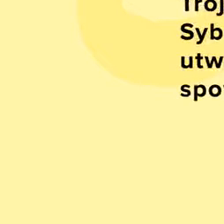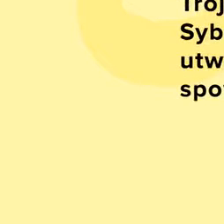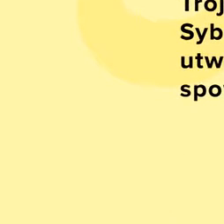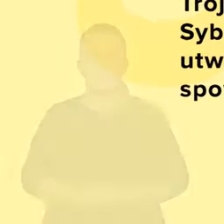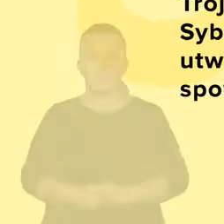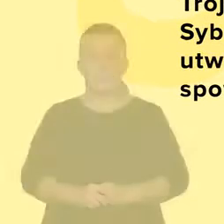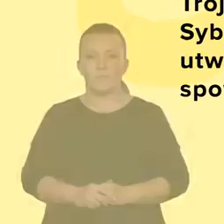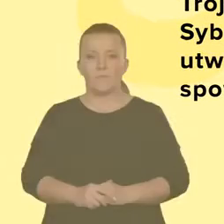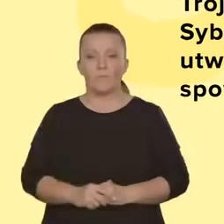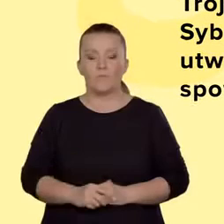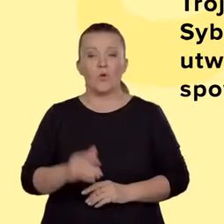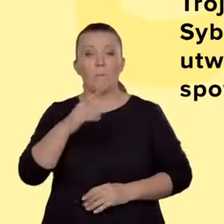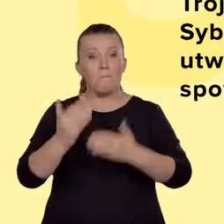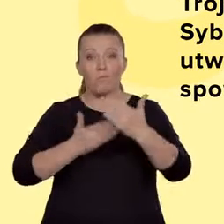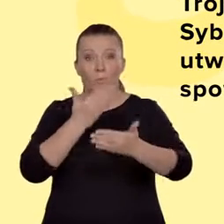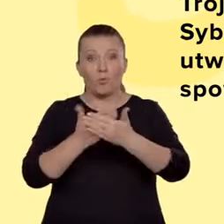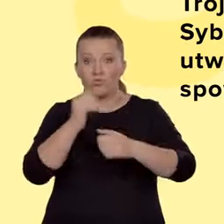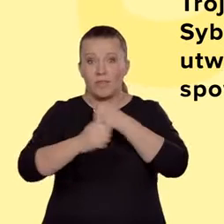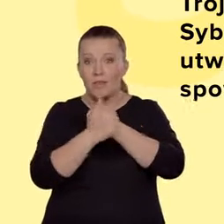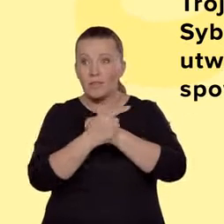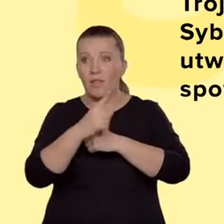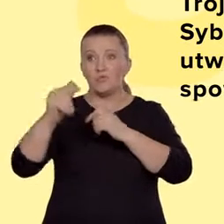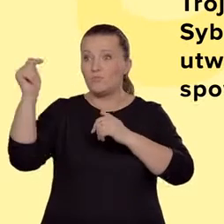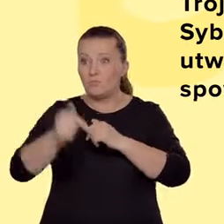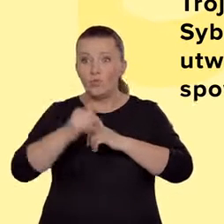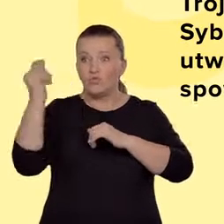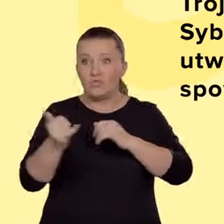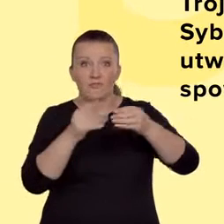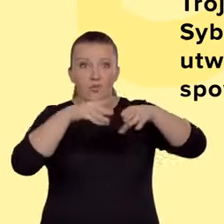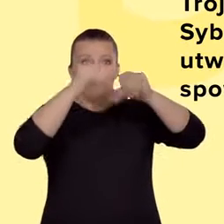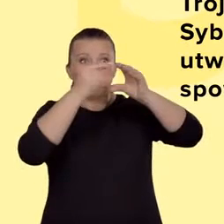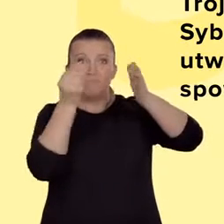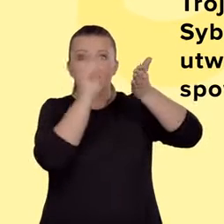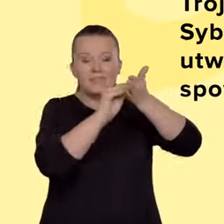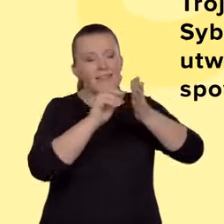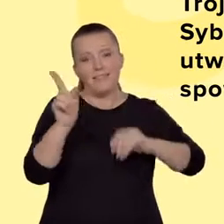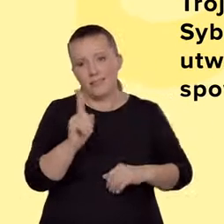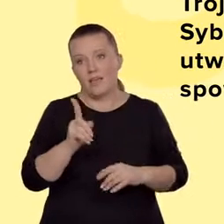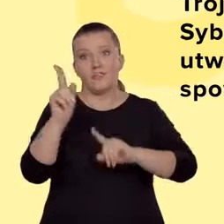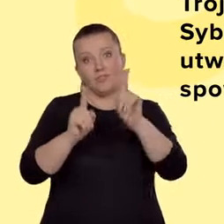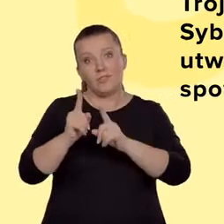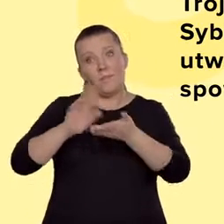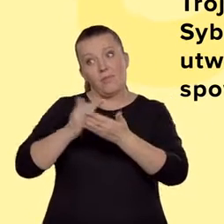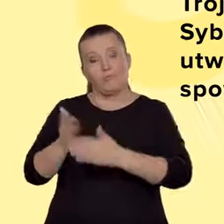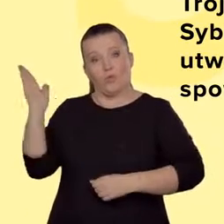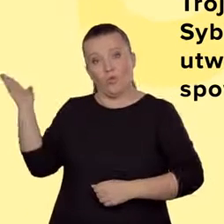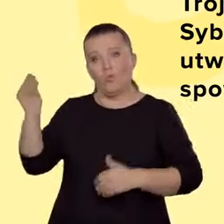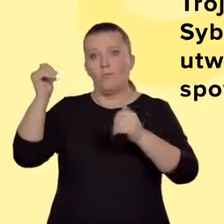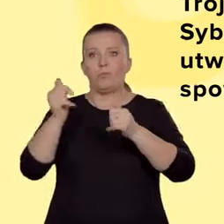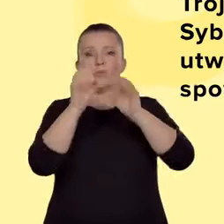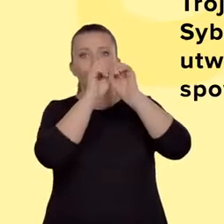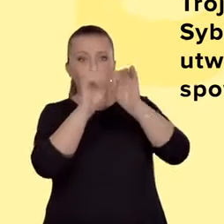Propozycja interpretacyjna nie musi być oczywiście ujawniona na początku. Czasem, tak jak w prezentowanym przykładzie, może zostać przedstawiona na końcu.